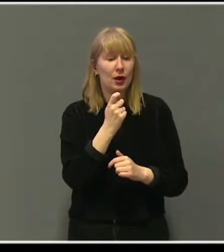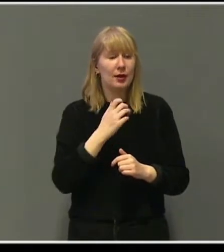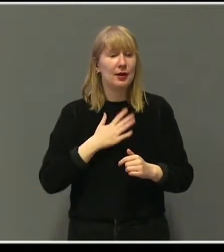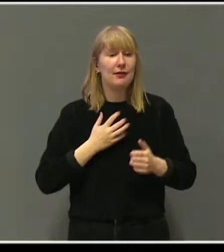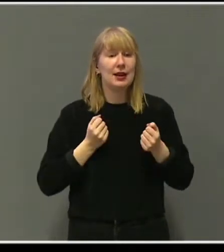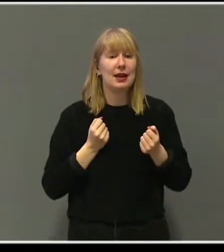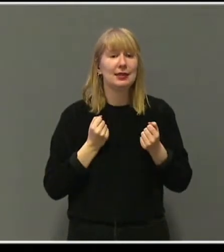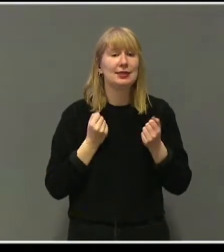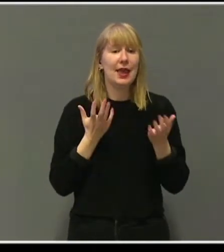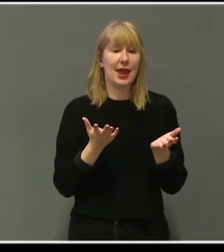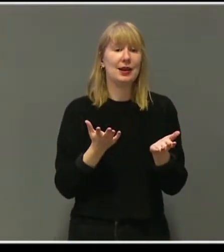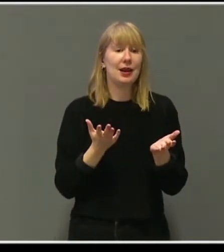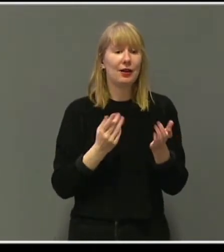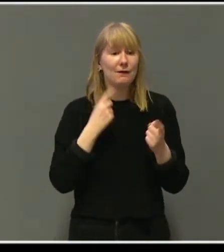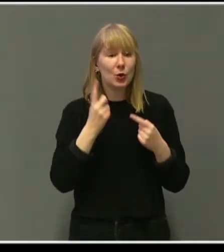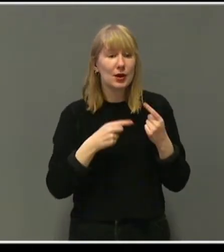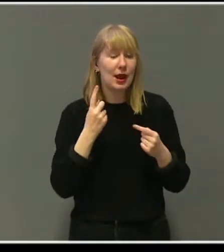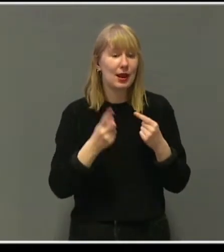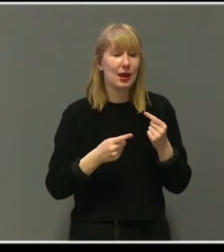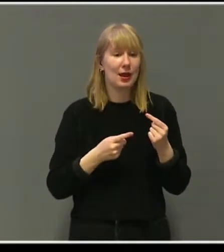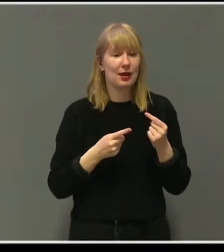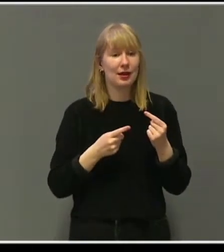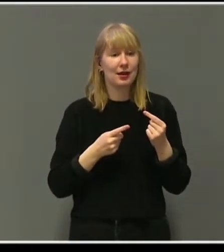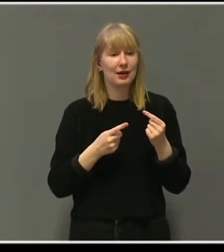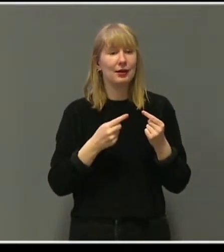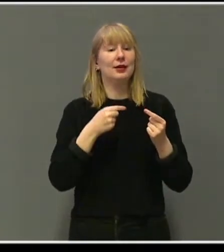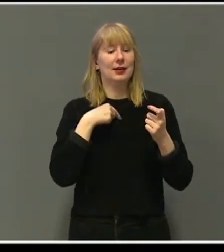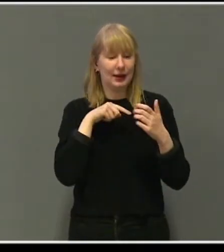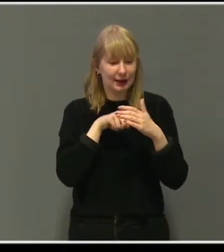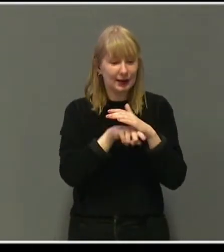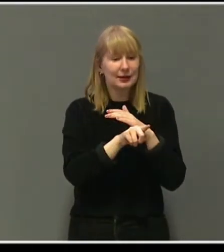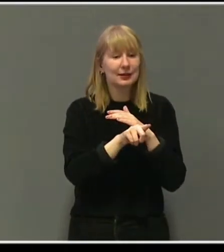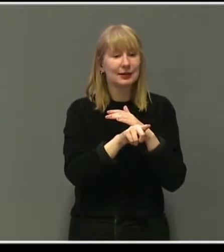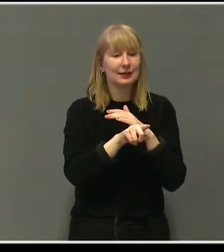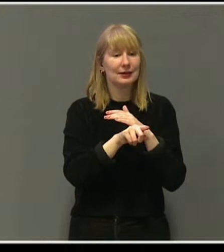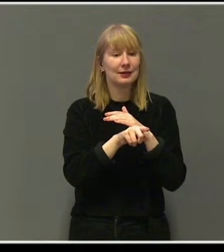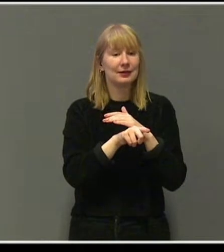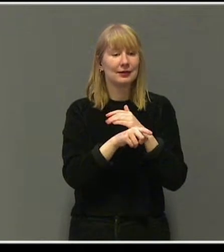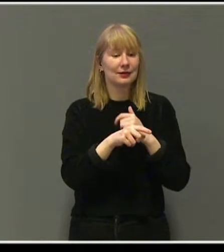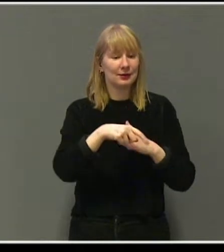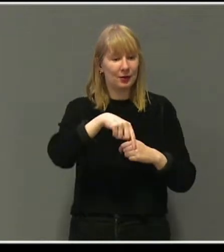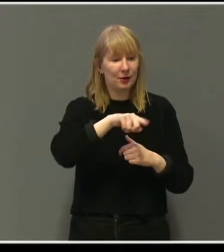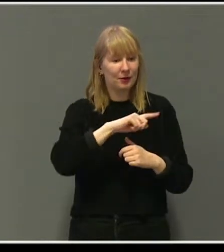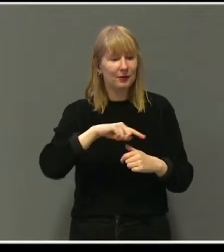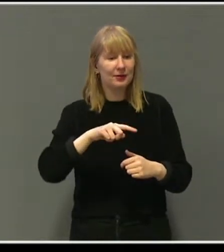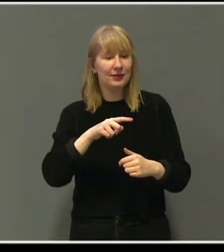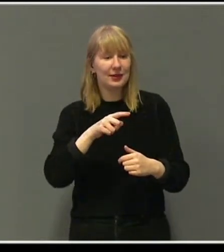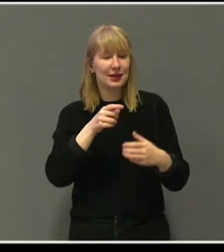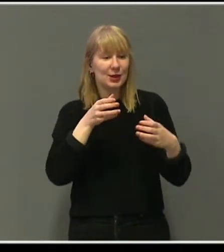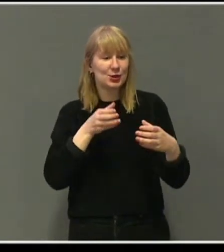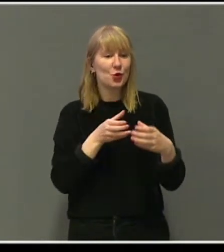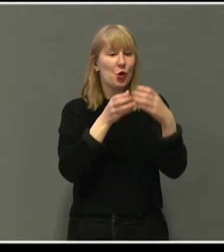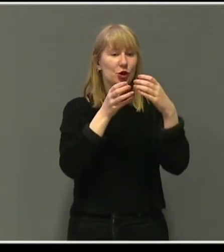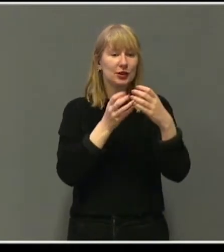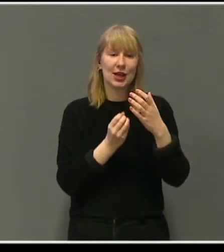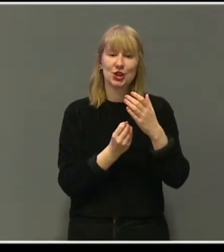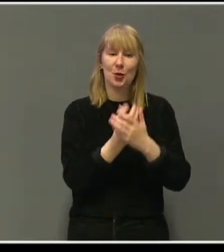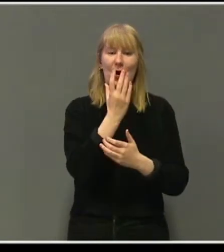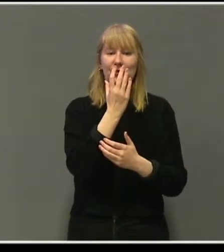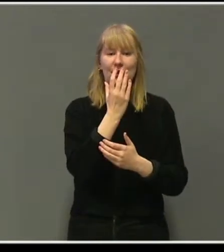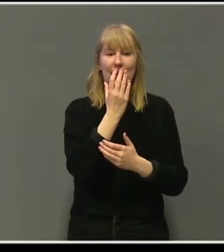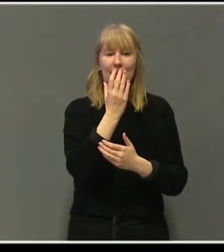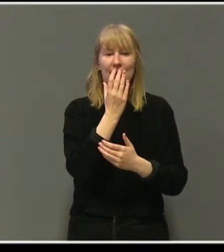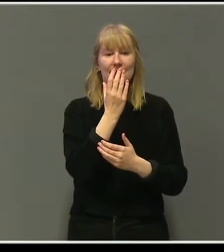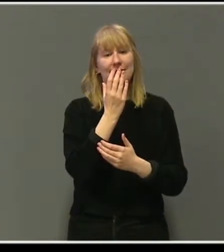dele, fortelle. De slapp meg inn, og der satt vi. Og skålte i champagne mens